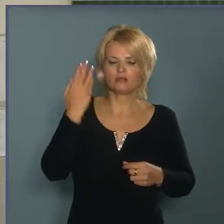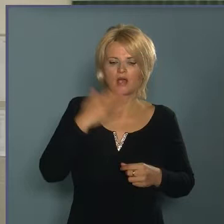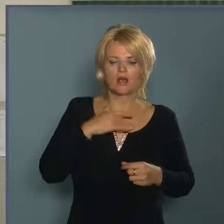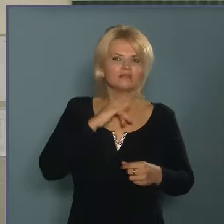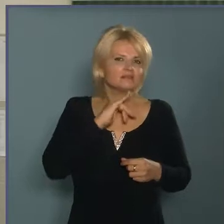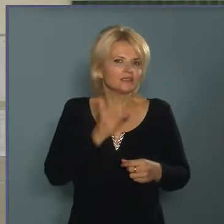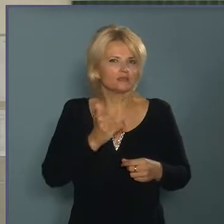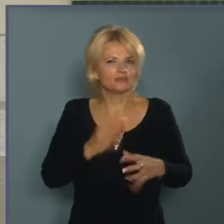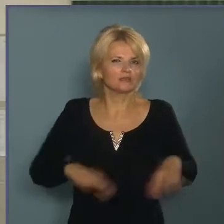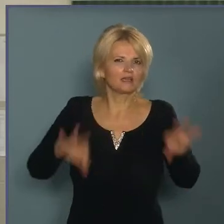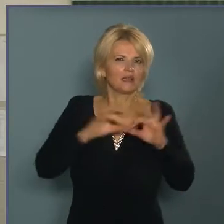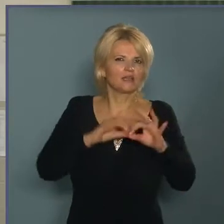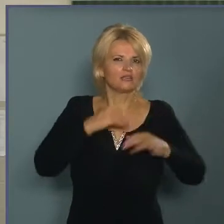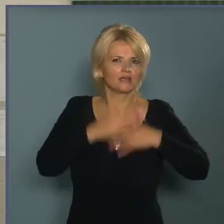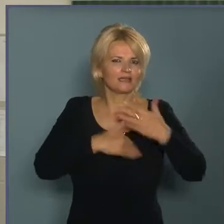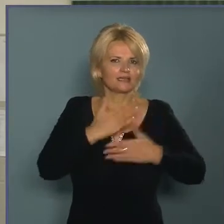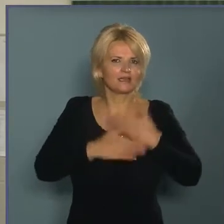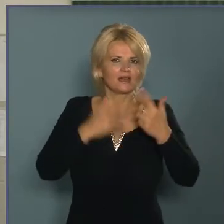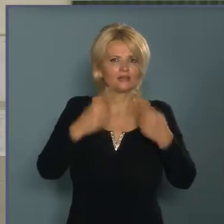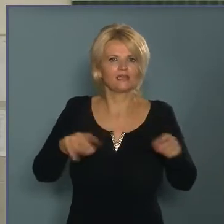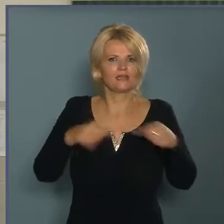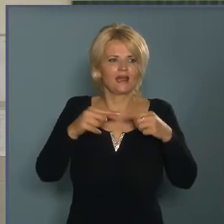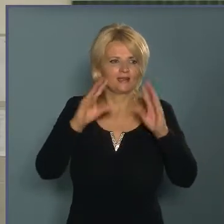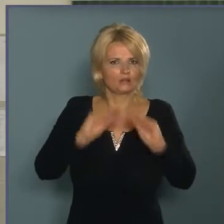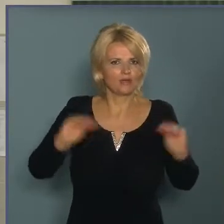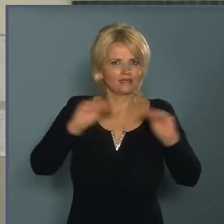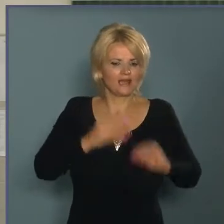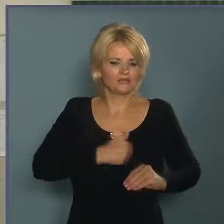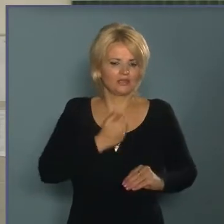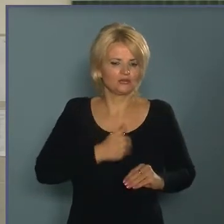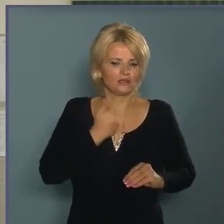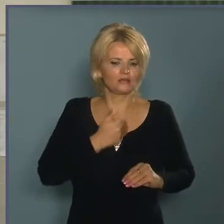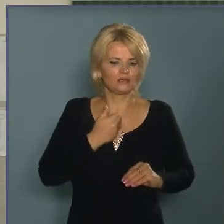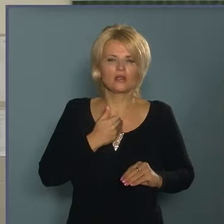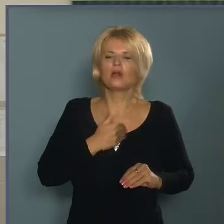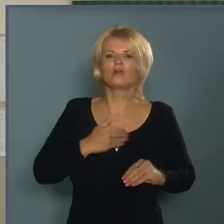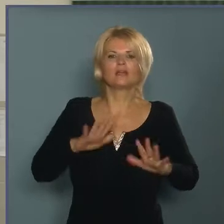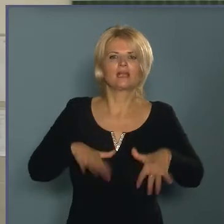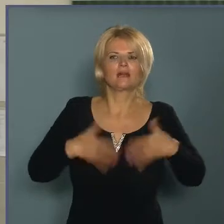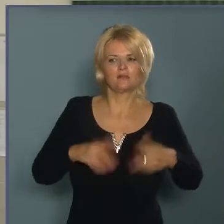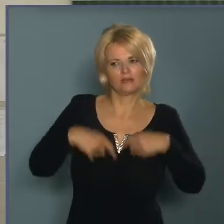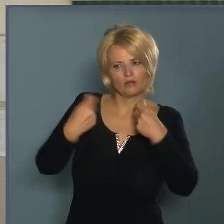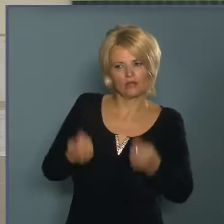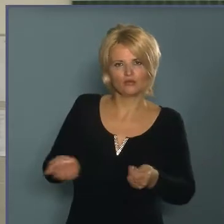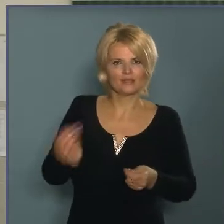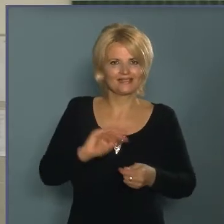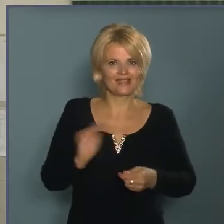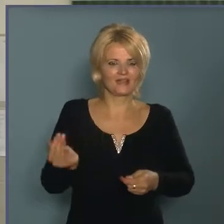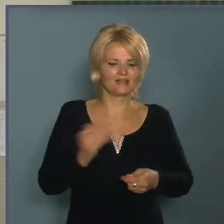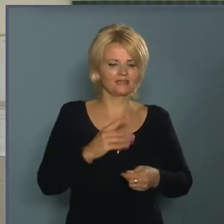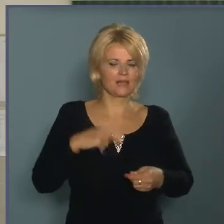már nincs az a teljesen rendszeres énektanítása az iskolában, akkor legalább a fogékony korszakban élményt adjunk a gyerekeknek.